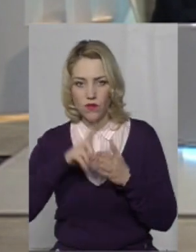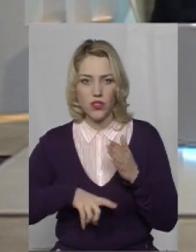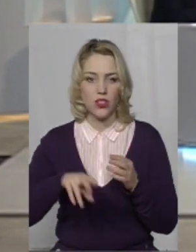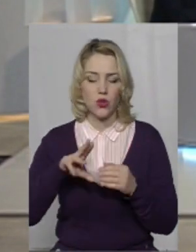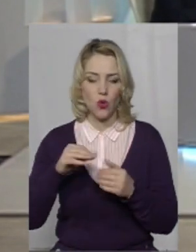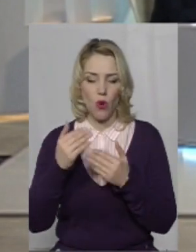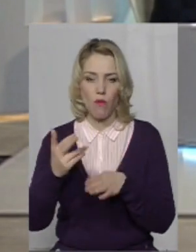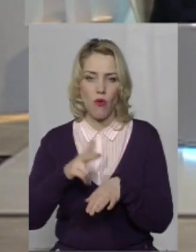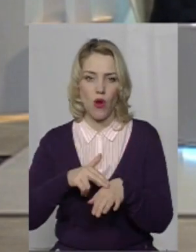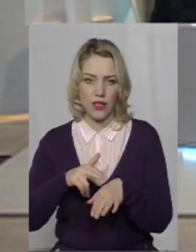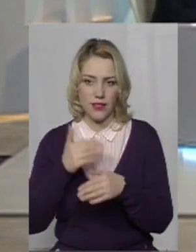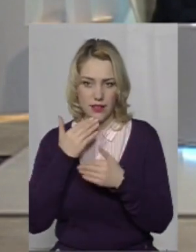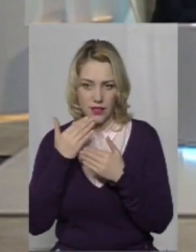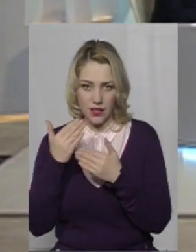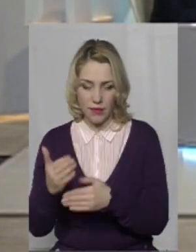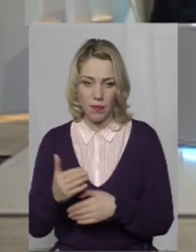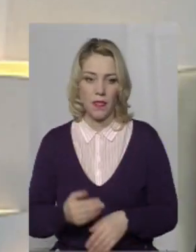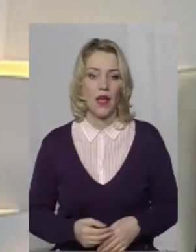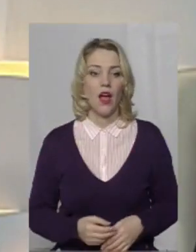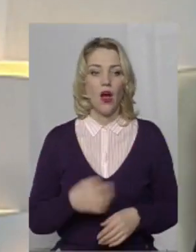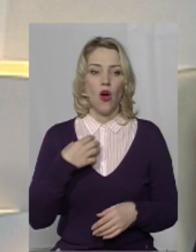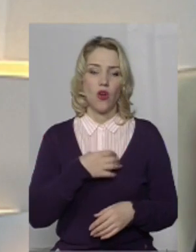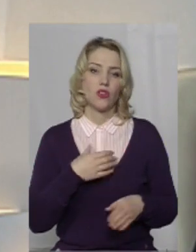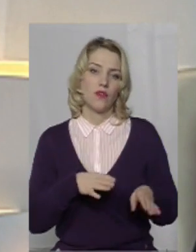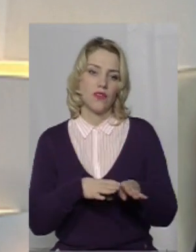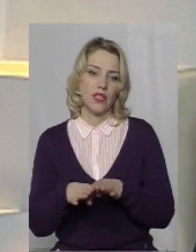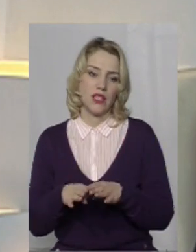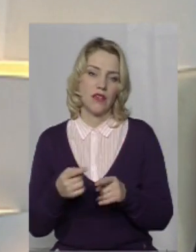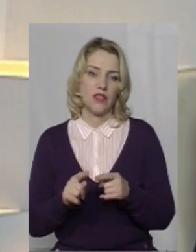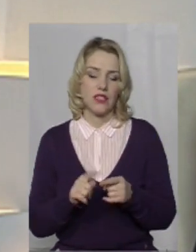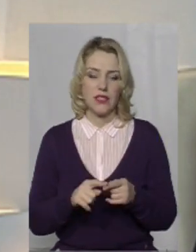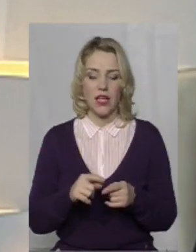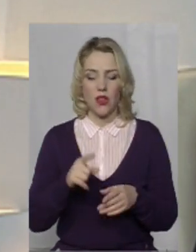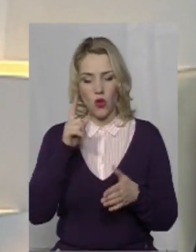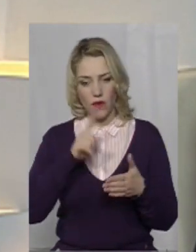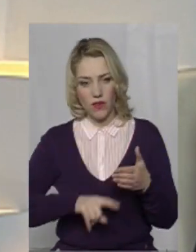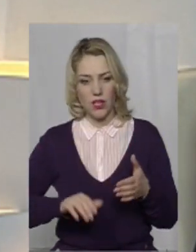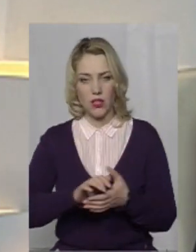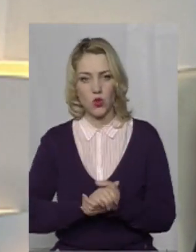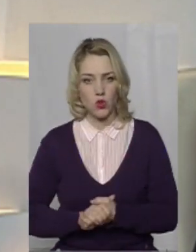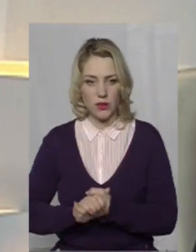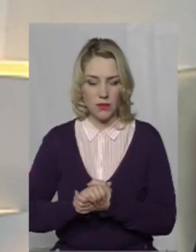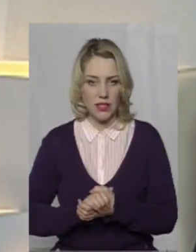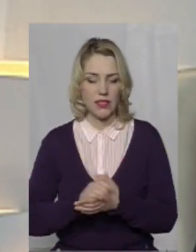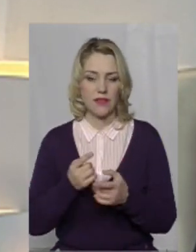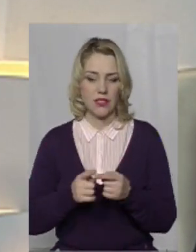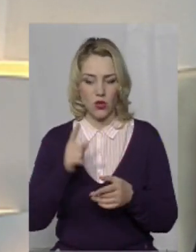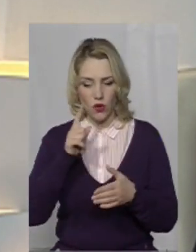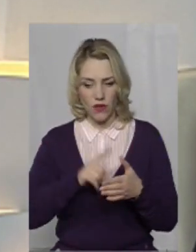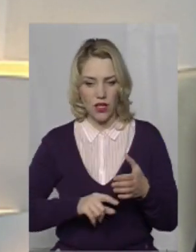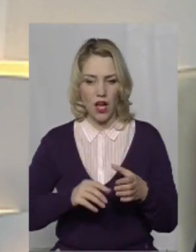основних в Національній поліції основних три критерія. Це довіра суспільства, довіра громади. Це